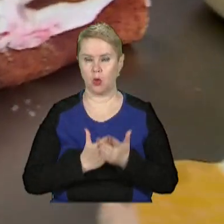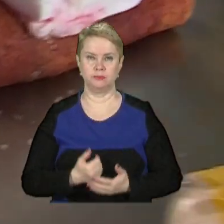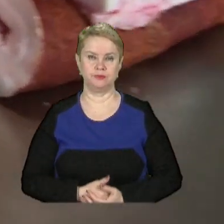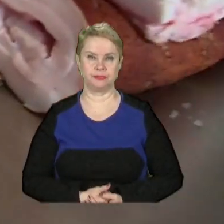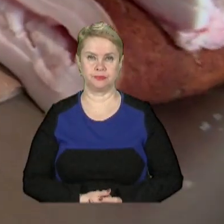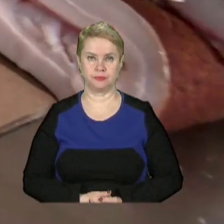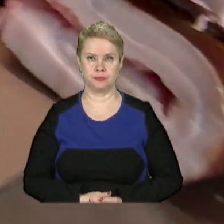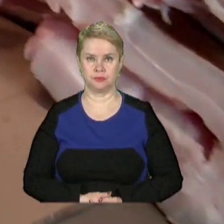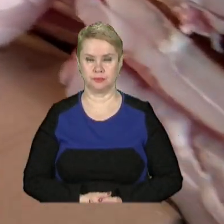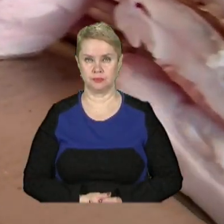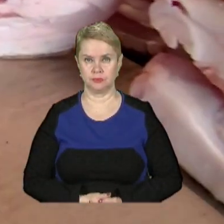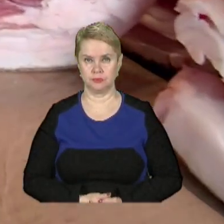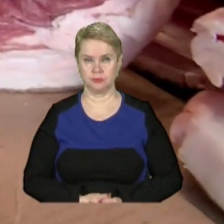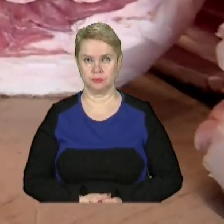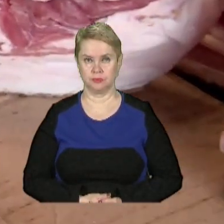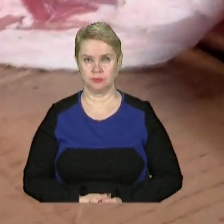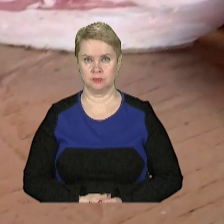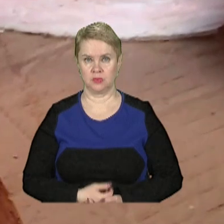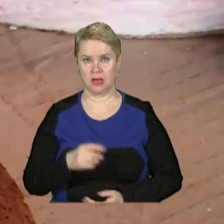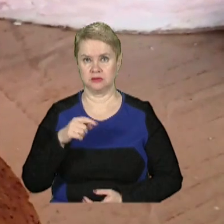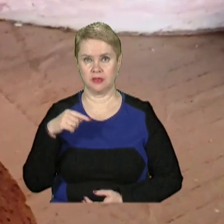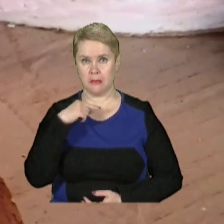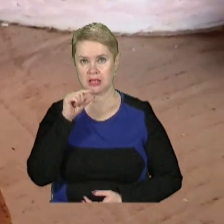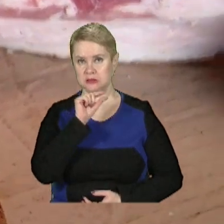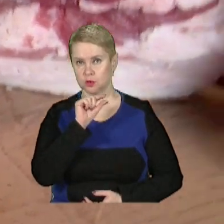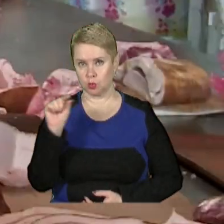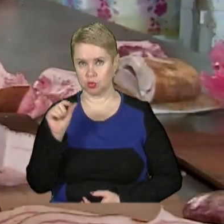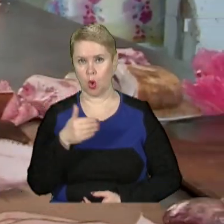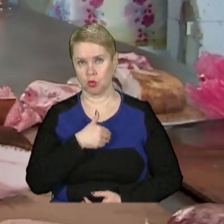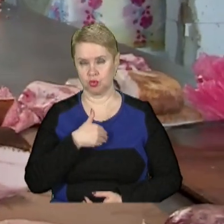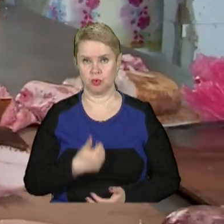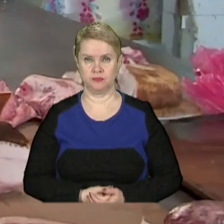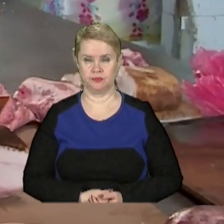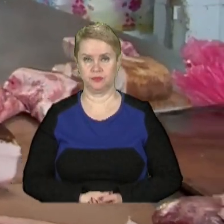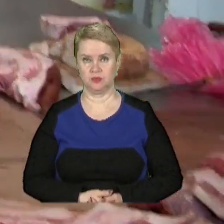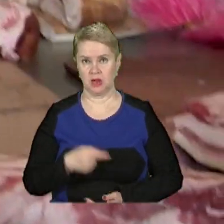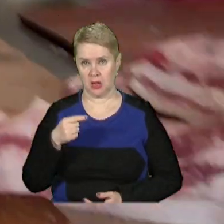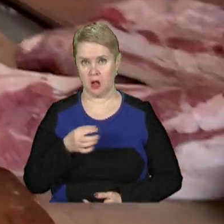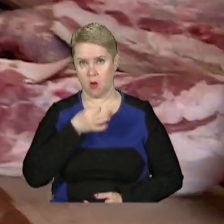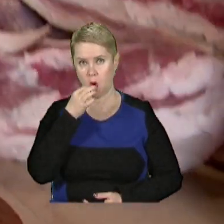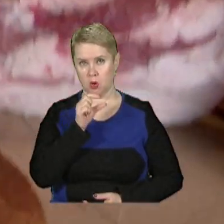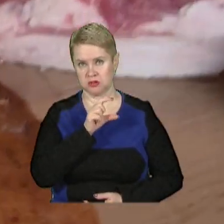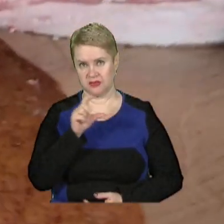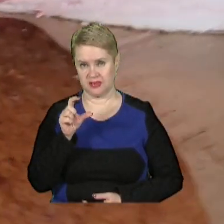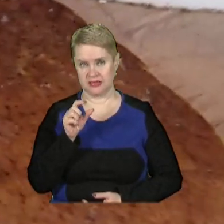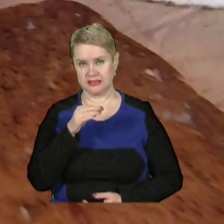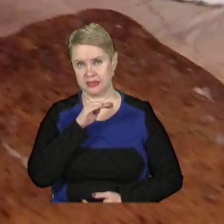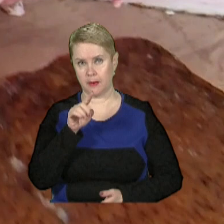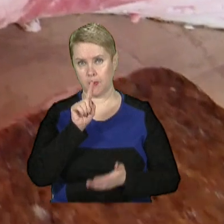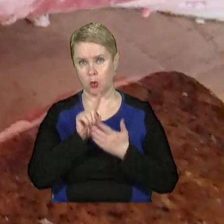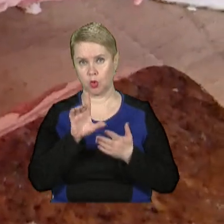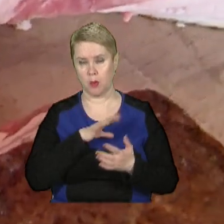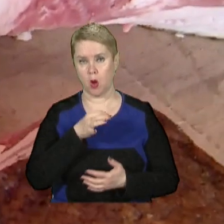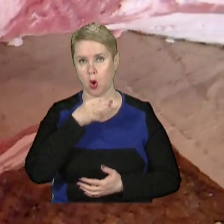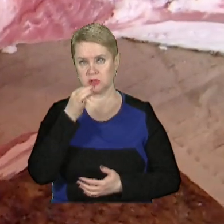Оце з такою смужечкою м'язка хочеться. В нього оця розовинка на зрізі повинна